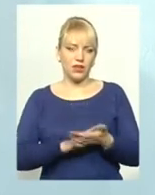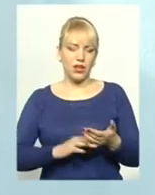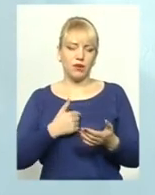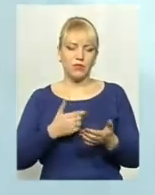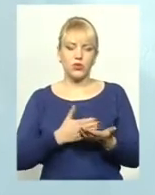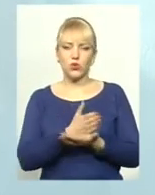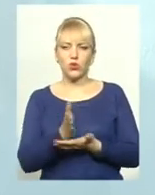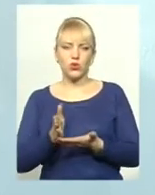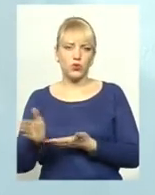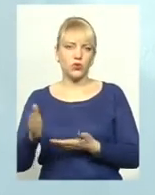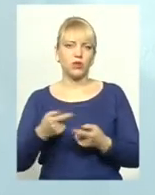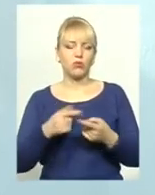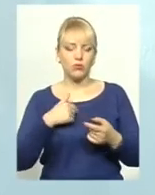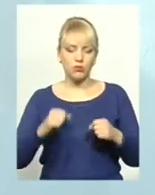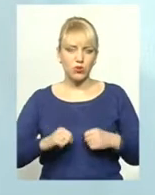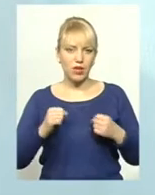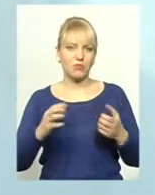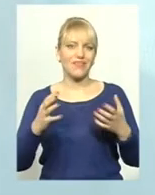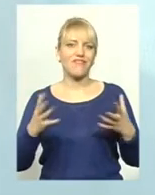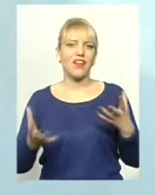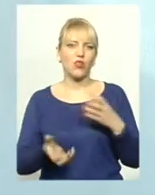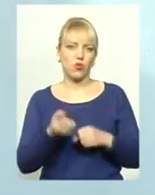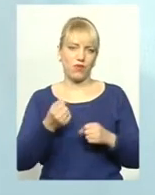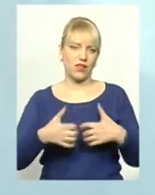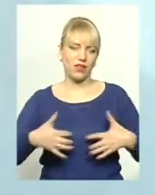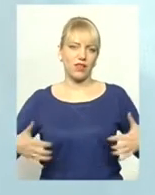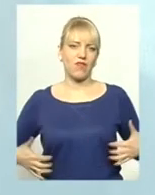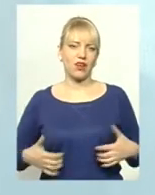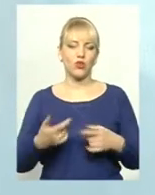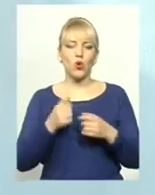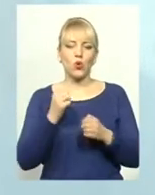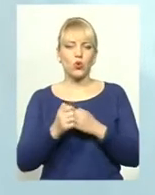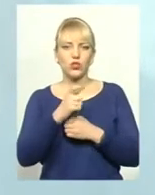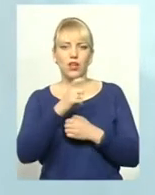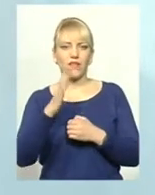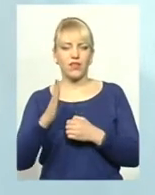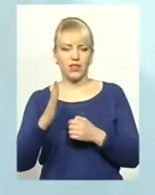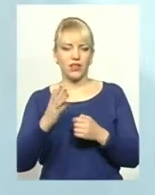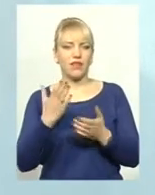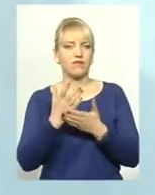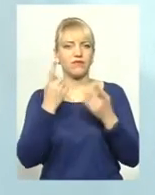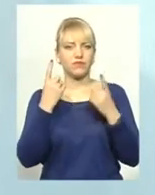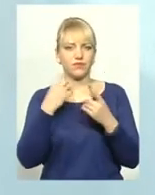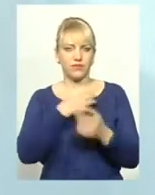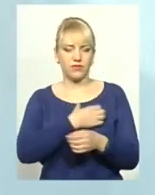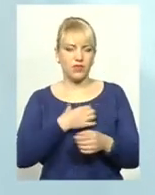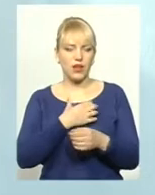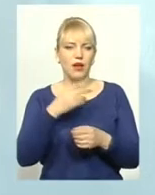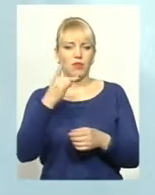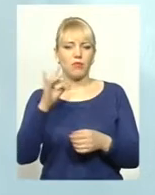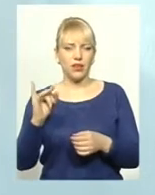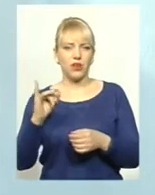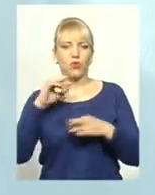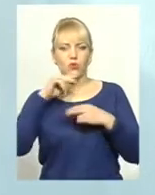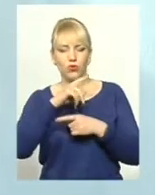і ми постараємося врятувати цю тварину. Тому що кожна хвилина, вона грає роль при отруйні, або при, не дай Боже, якась травму, отримала